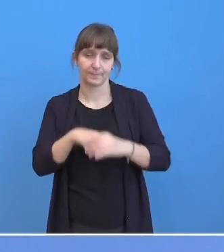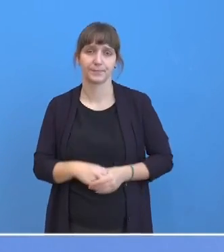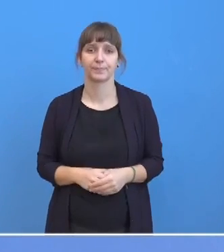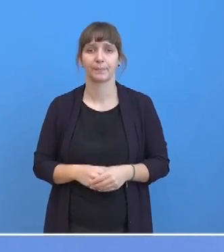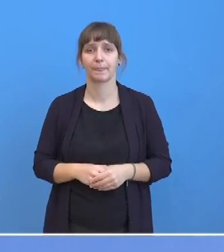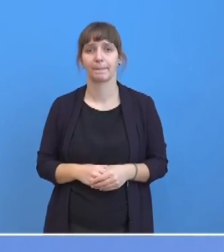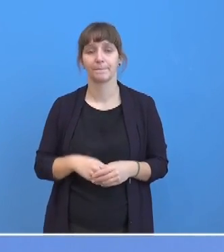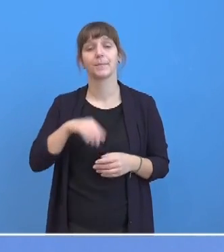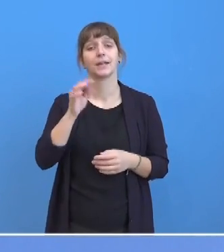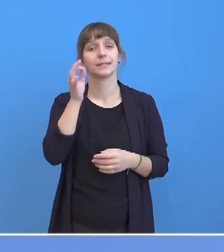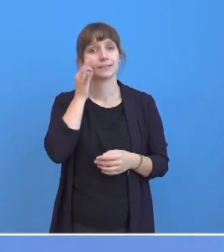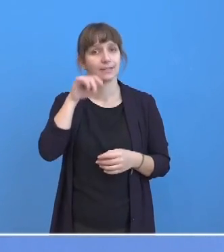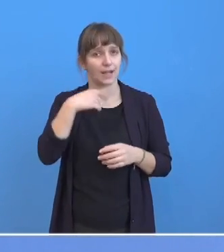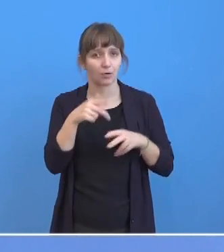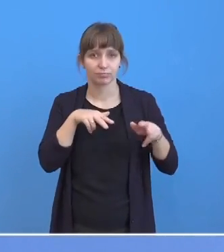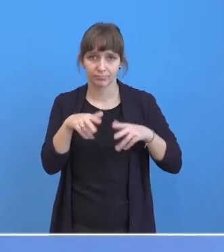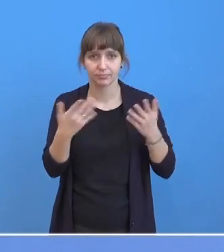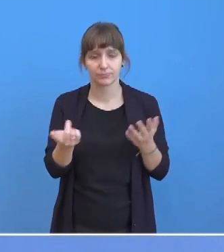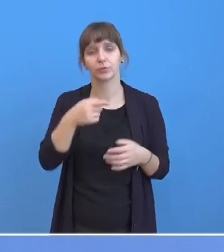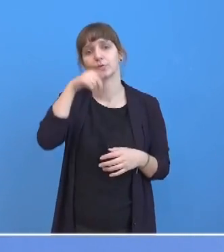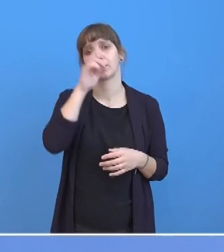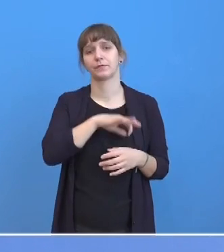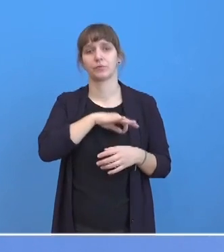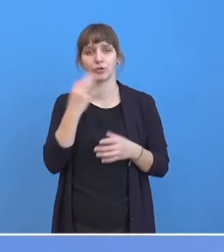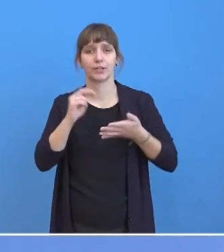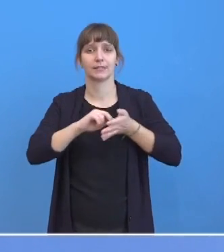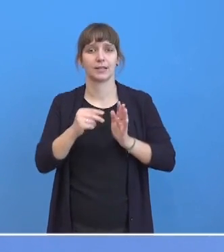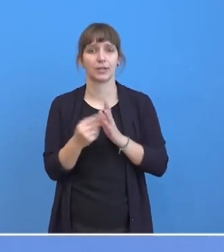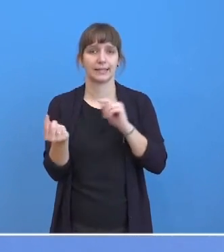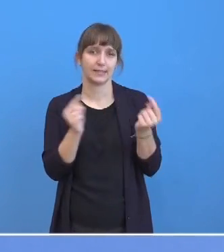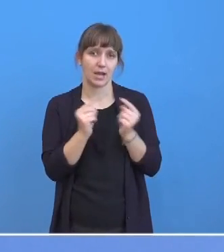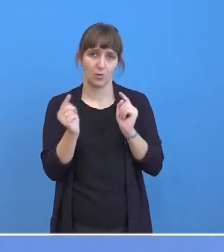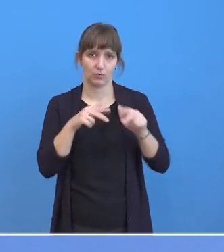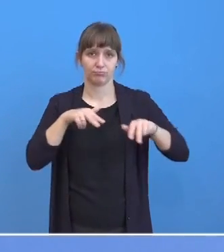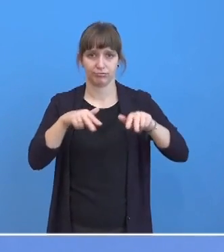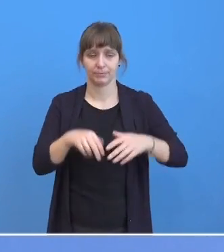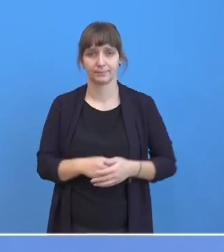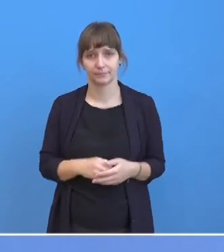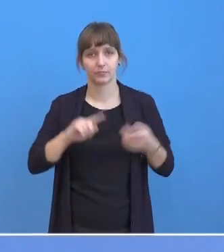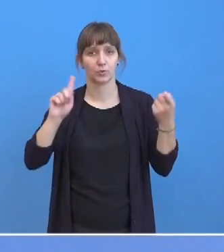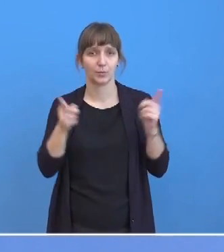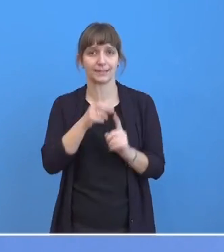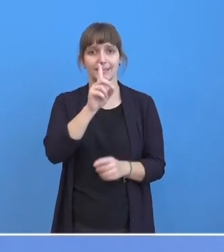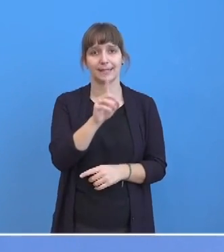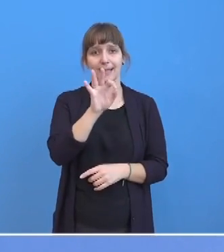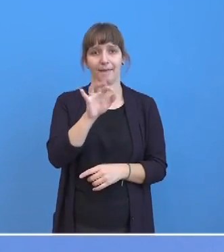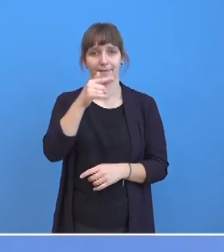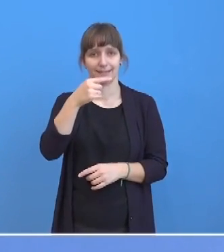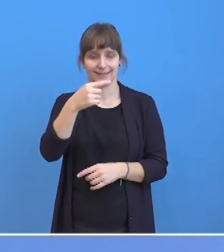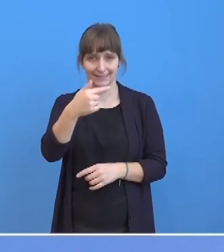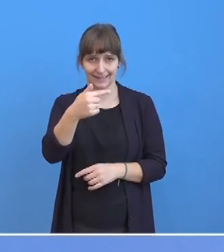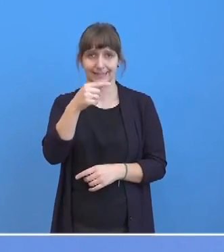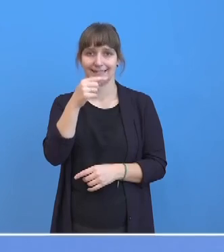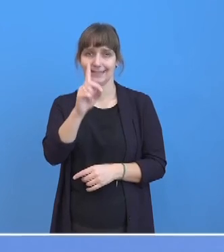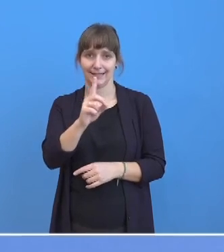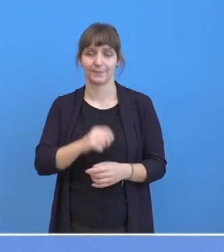Ebenfalls am Dienstag findet der deutsch-französische Technologiedialog statt, abgekürzt DFTD. Die